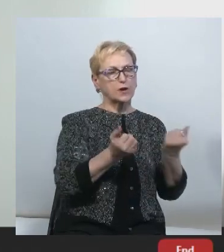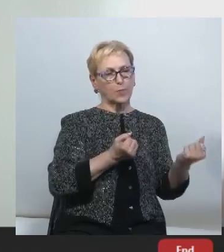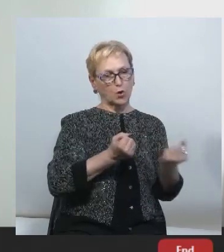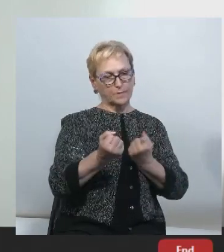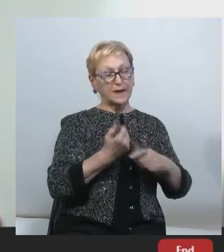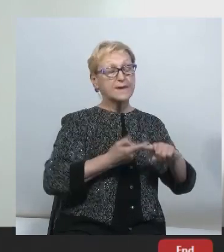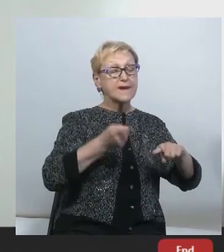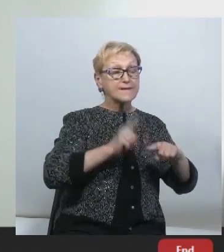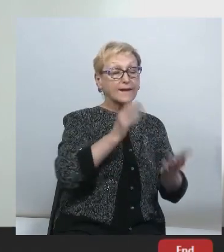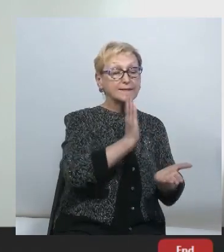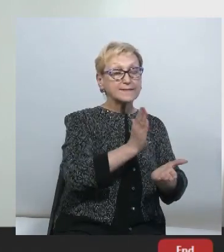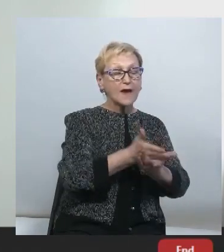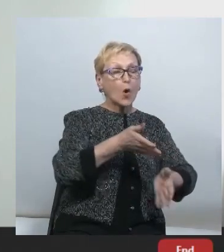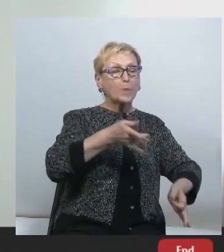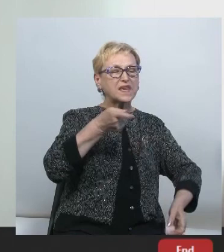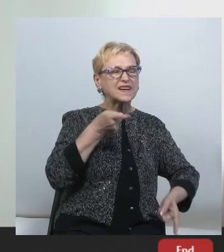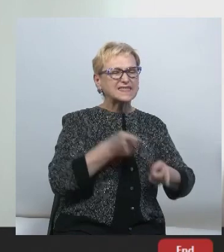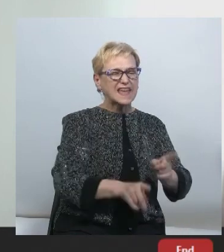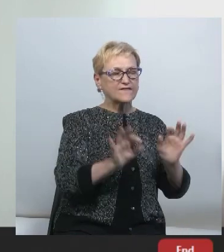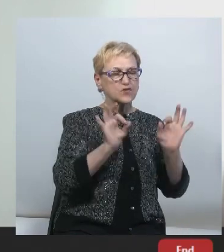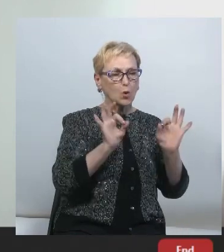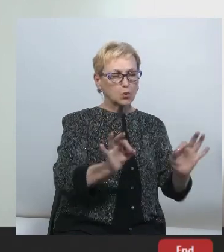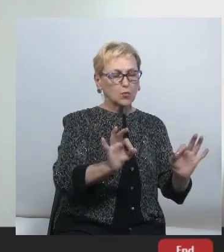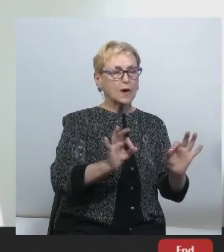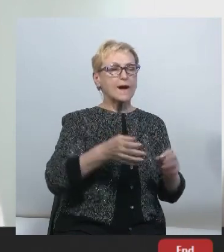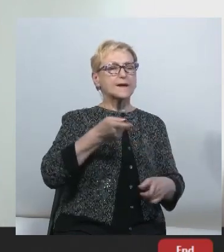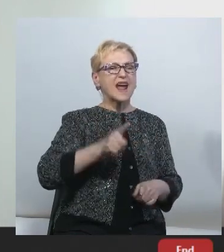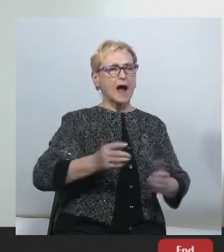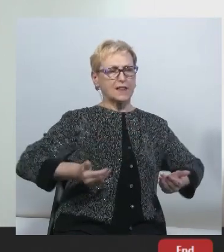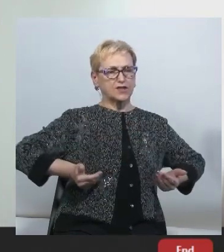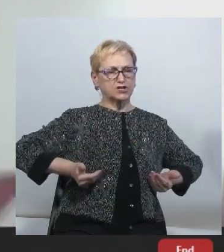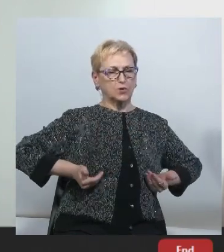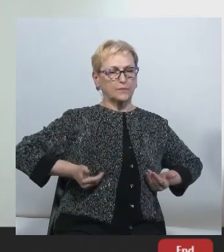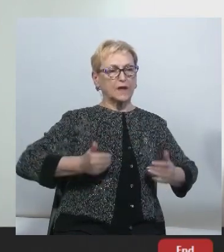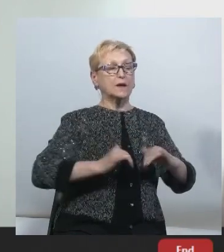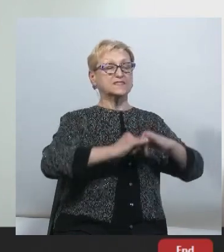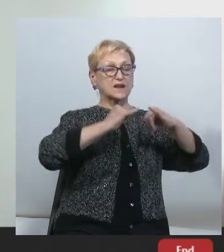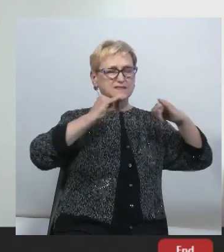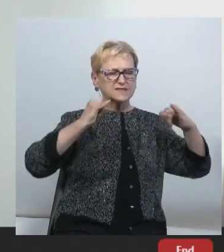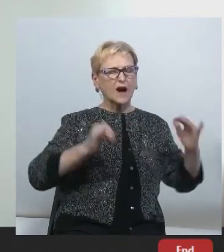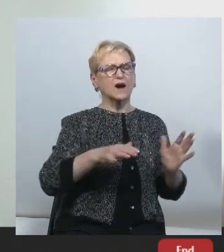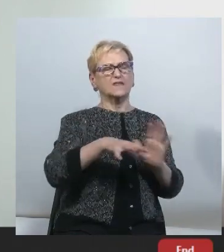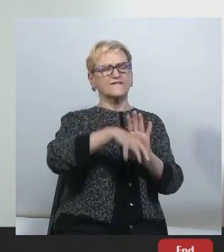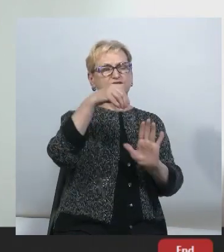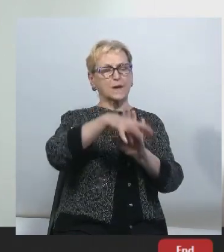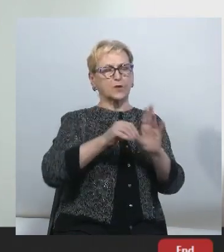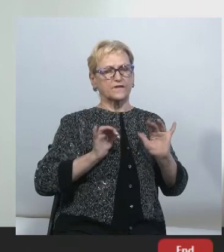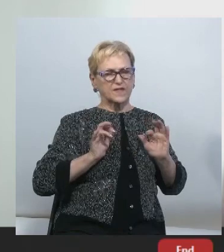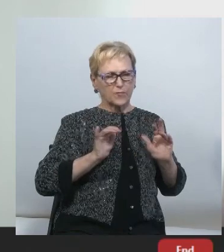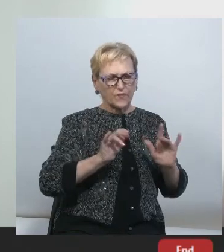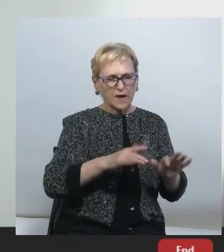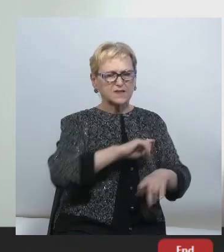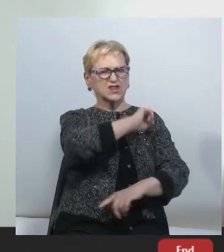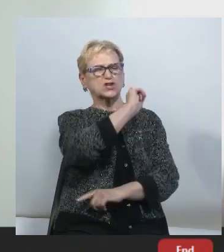звичайно, є об'єктивною реальністю і її потужність зростає. Вибори зараз відбуваються, через те вона ще